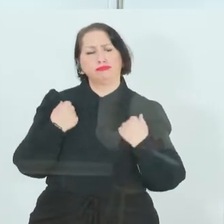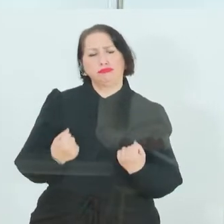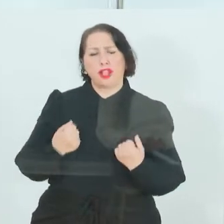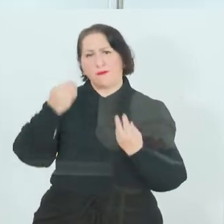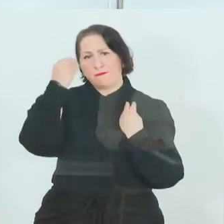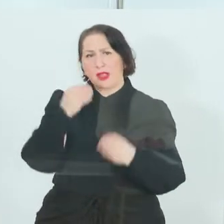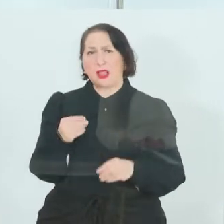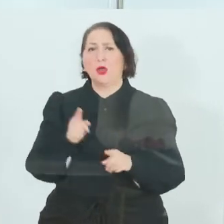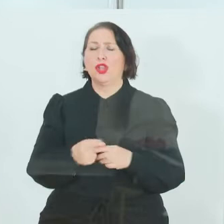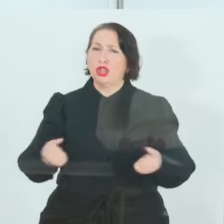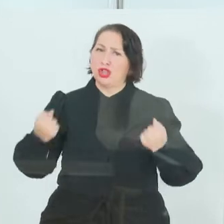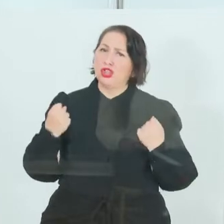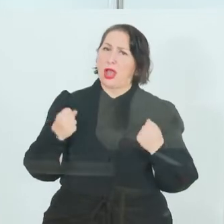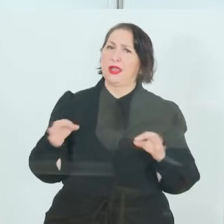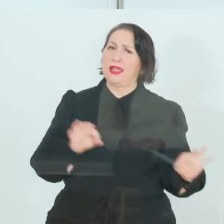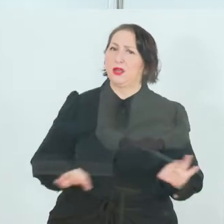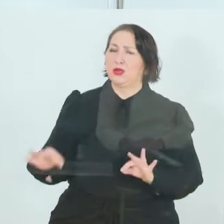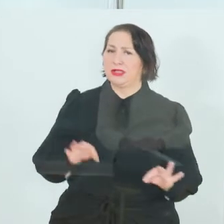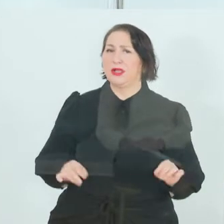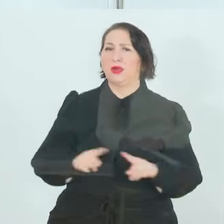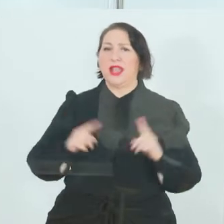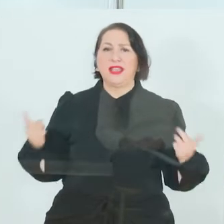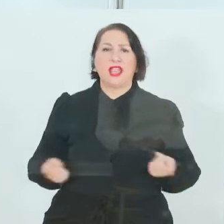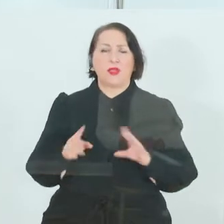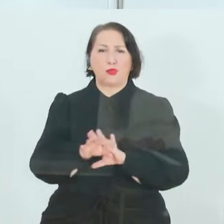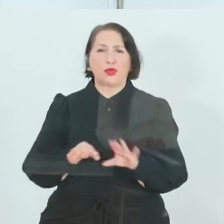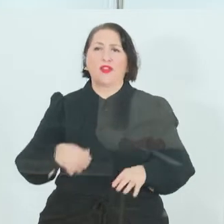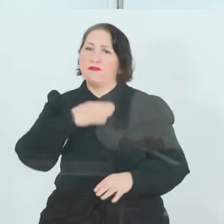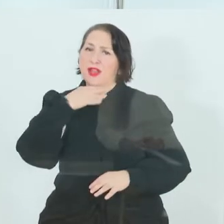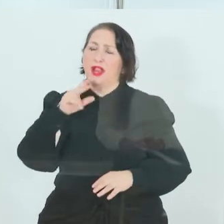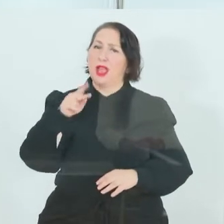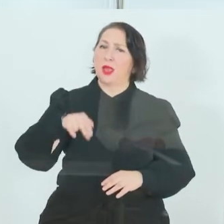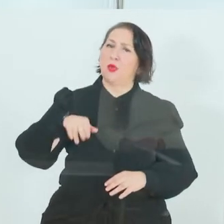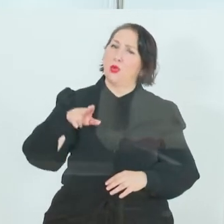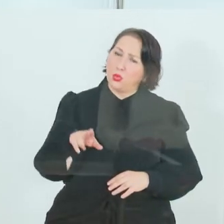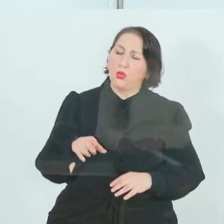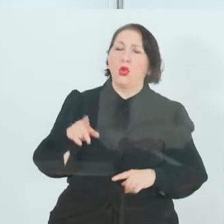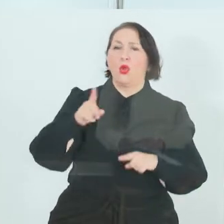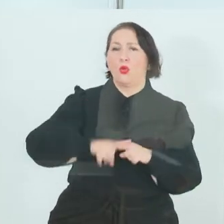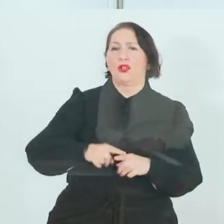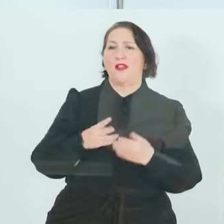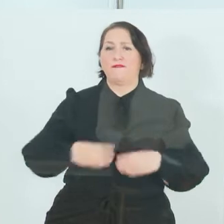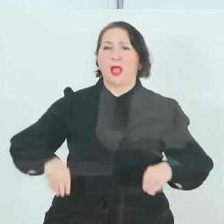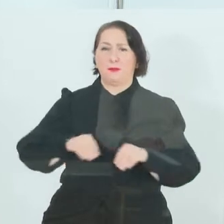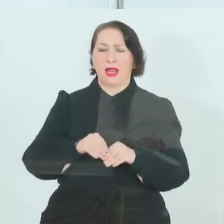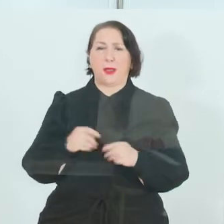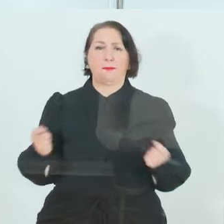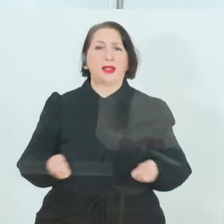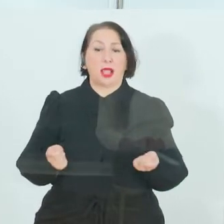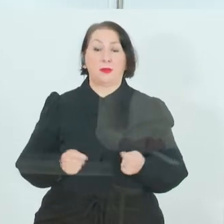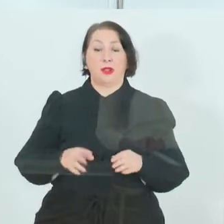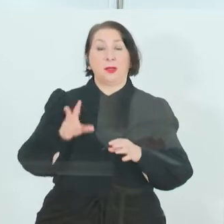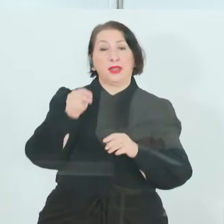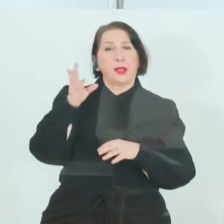Industrieunternehmen haben, gute Gewerbeunternehmen, viele KMUs und Familienbetriebe, die zu ihren Mitarbeiterinnen und